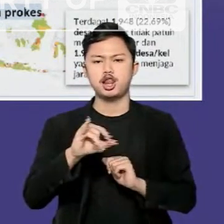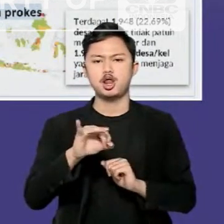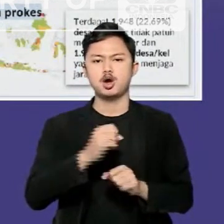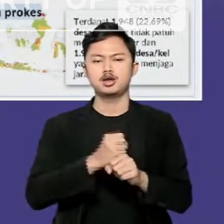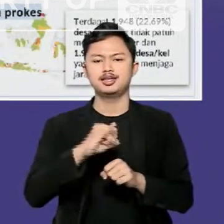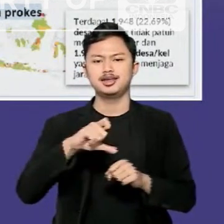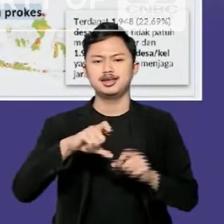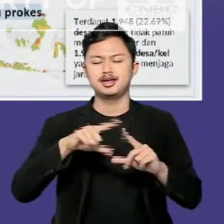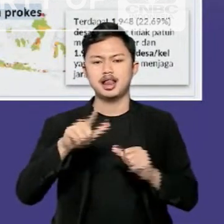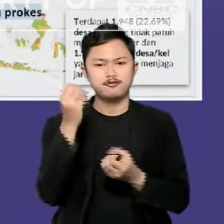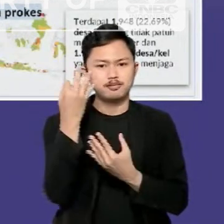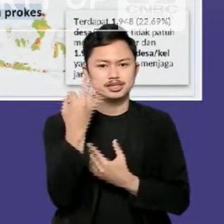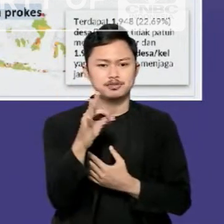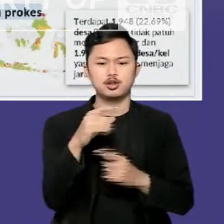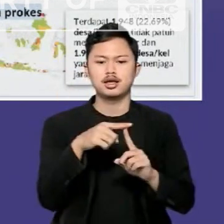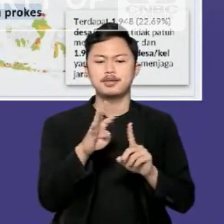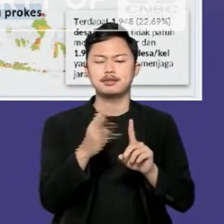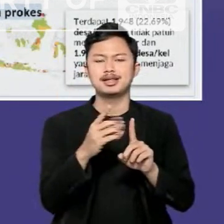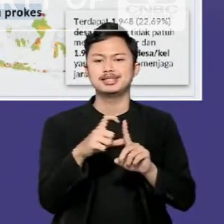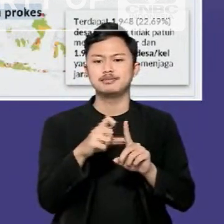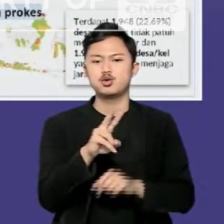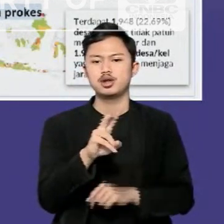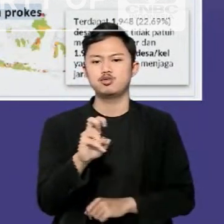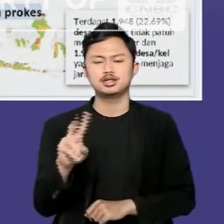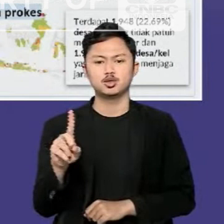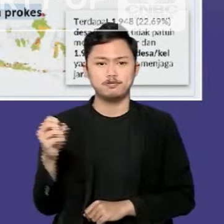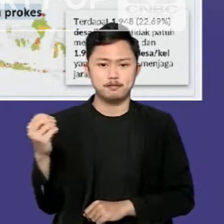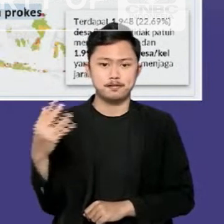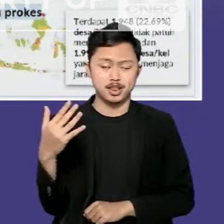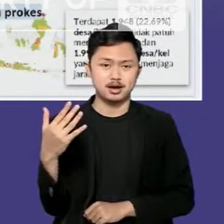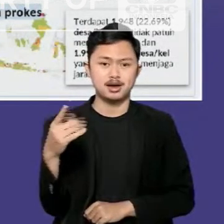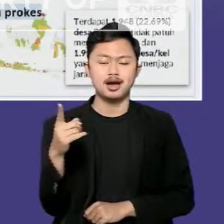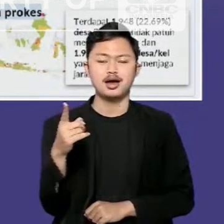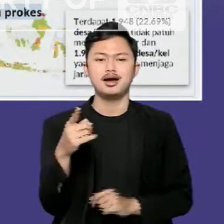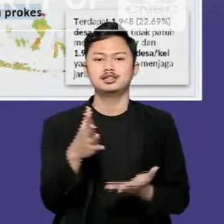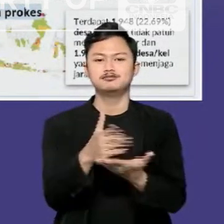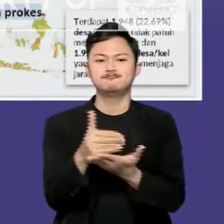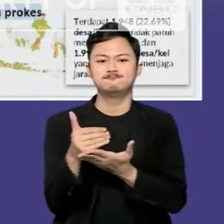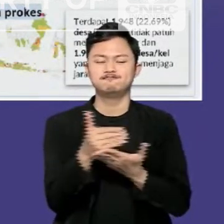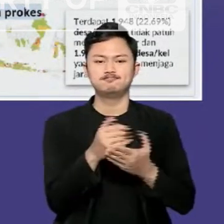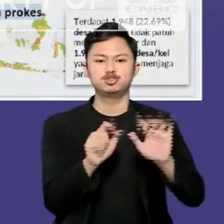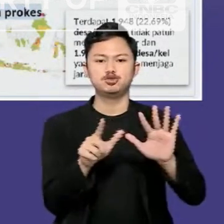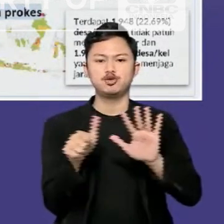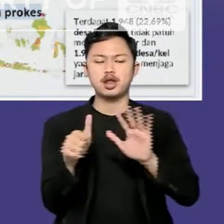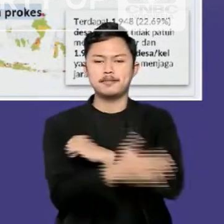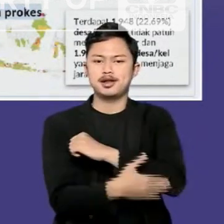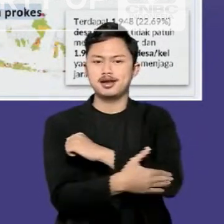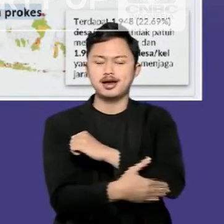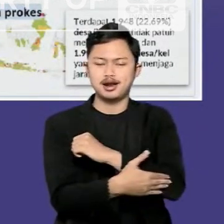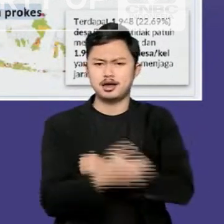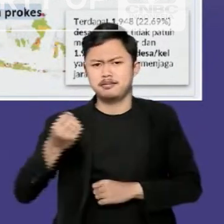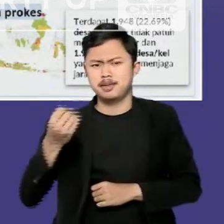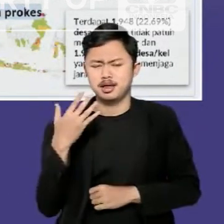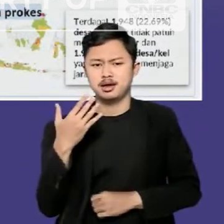tanggal 14 Desember 2021 menyebutkan terdapat 76 negara yang telah